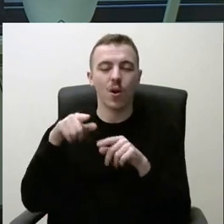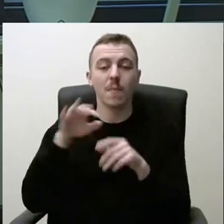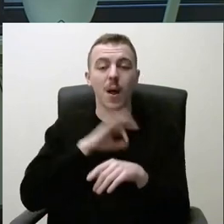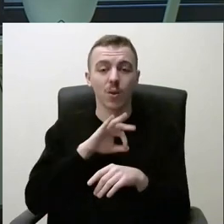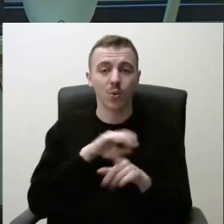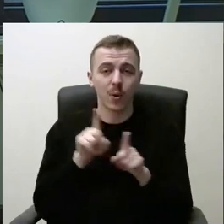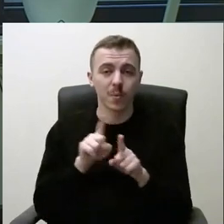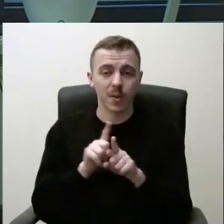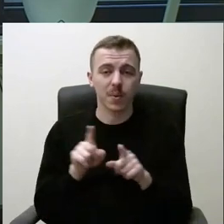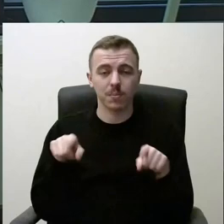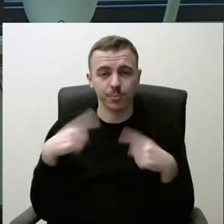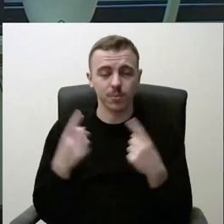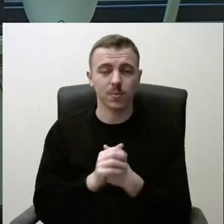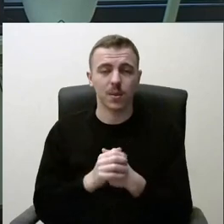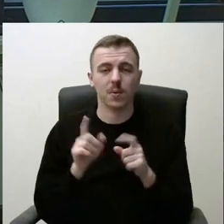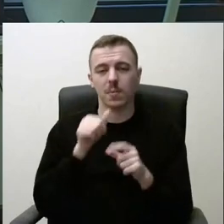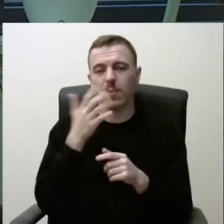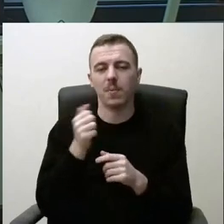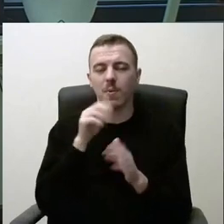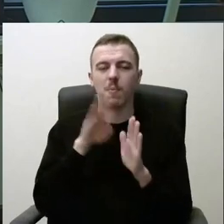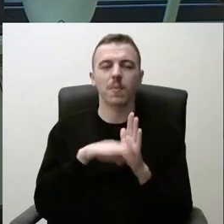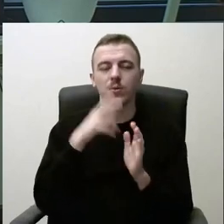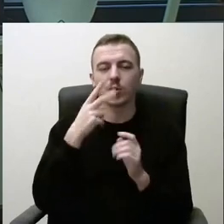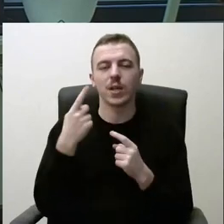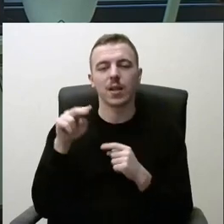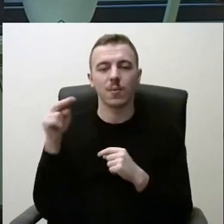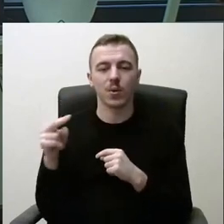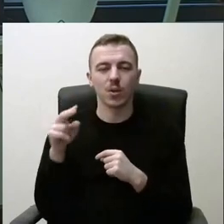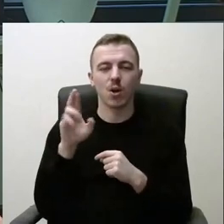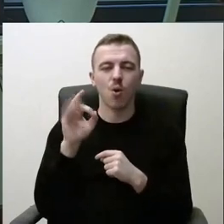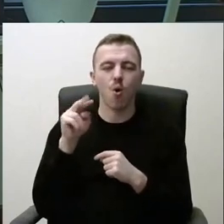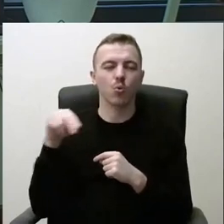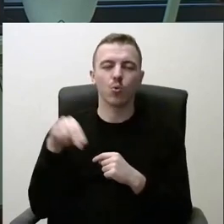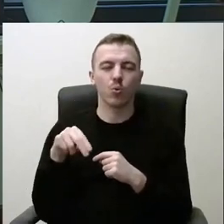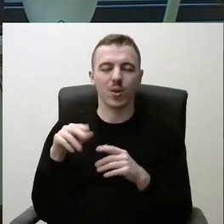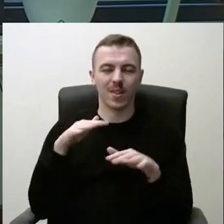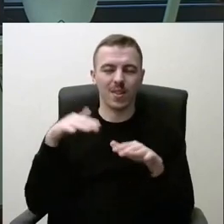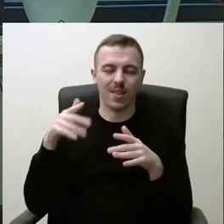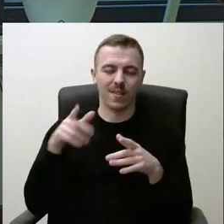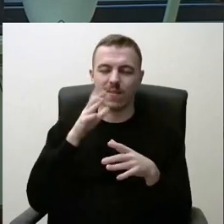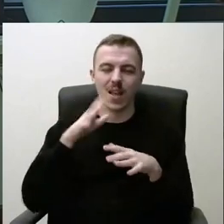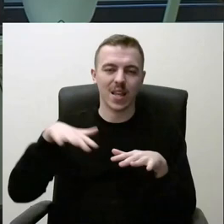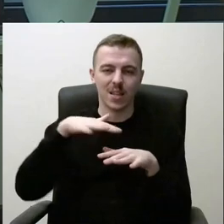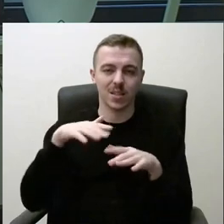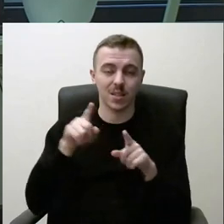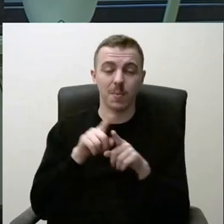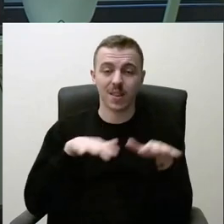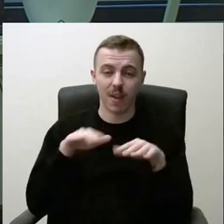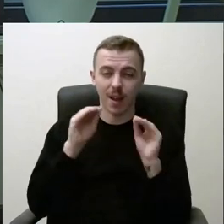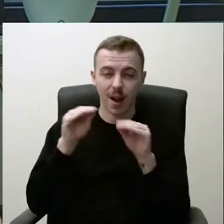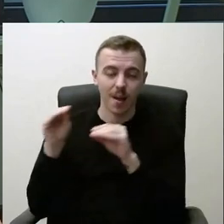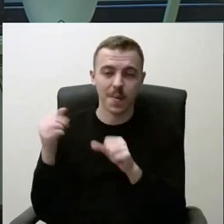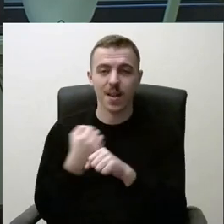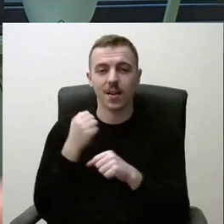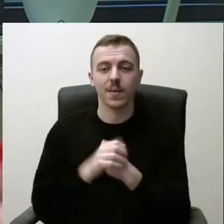Jeigu jau paimti tokiai kaip ir paprastai žiūrint į kitą pusę, rūkut venkinio įveiklinimas, kuris yra labai svarbus ir bendruomeniai.